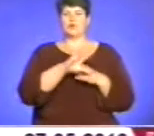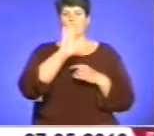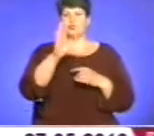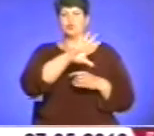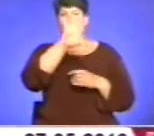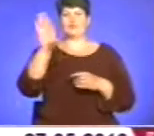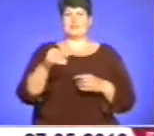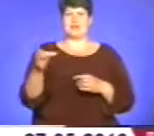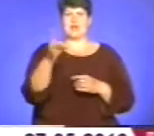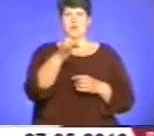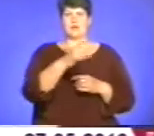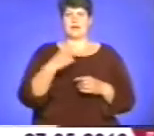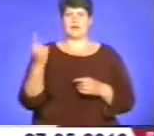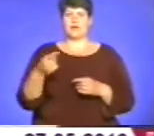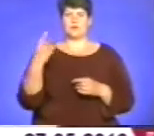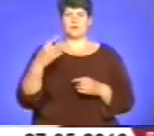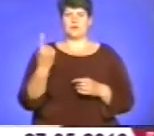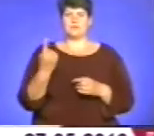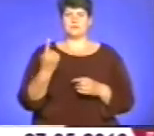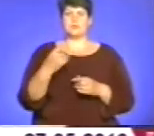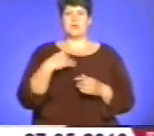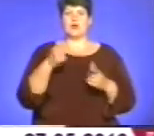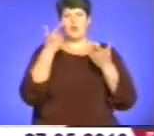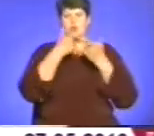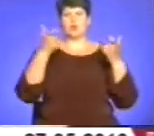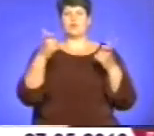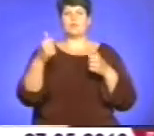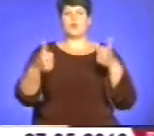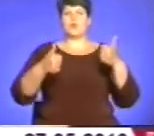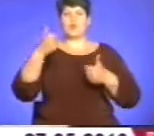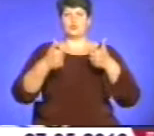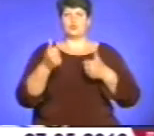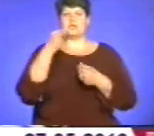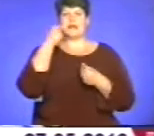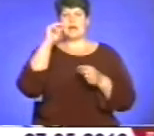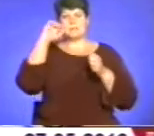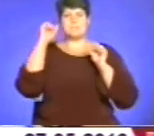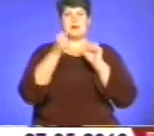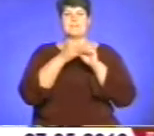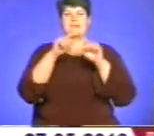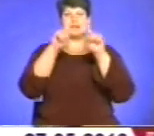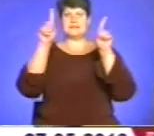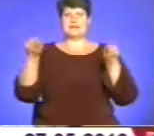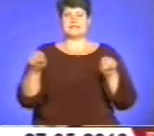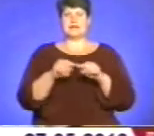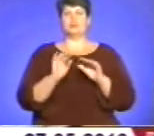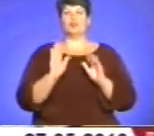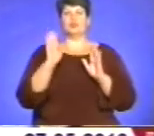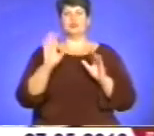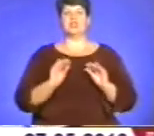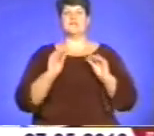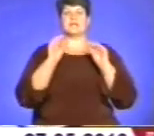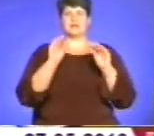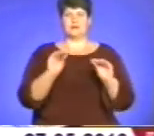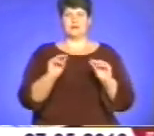районах Тернопільщини. Ми оголошуємо конкурс на кращий пам'ятний знак, який буде встановлений на честь